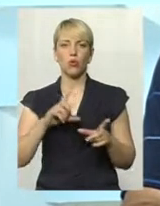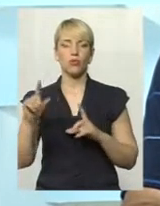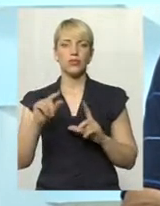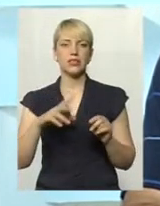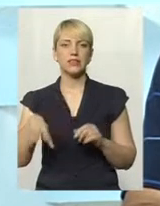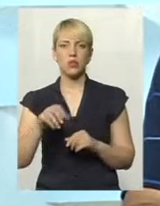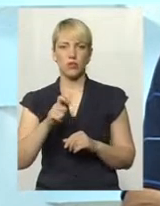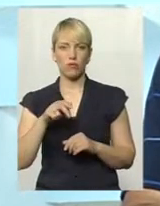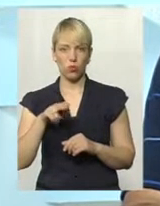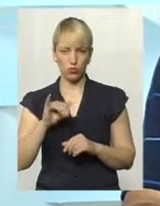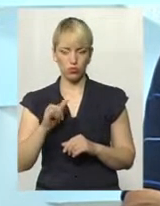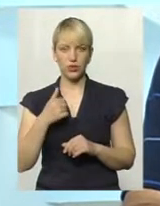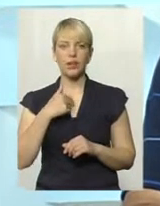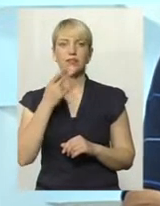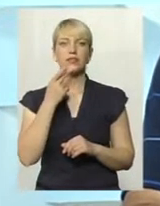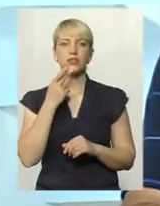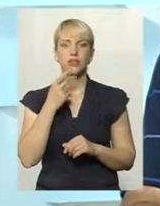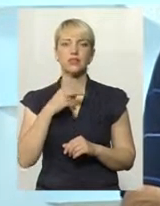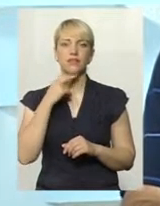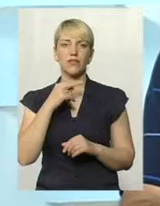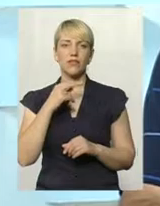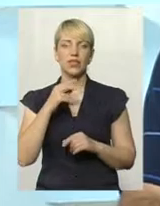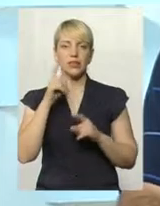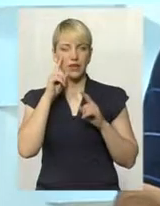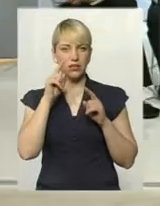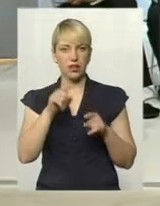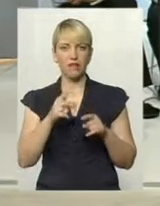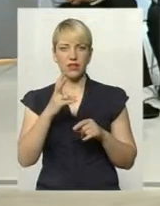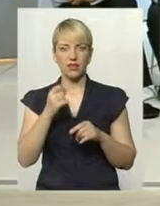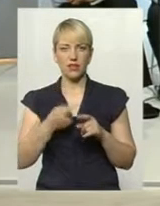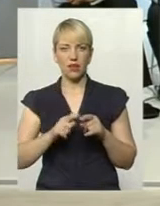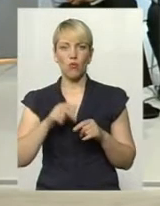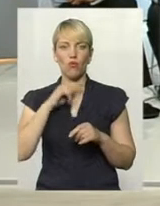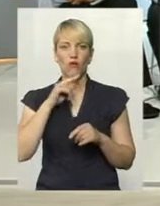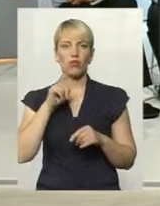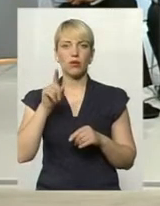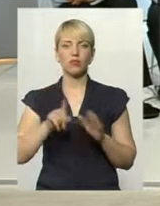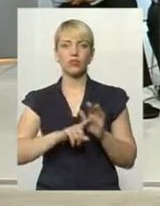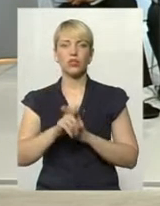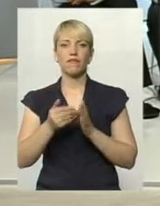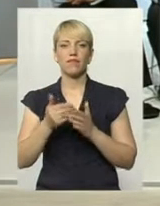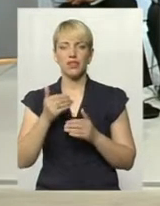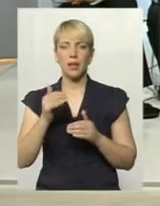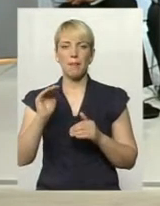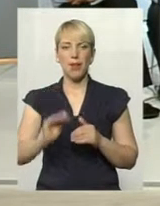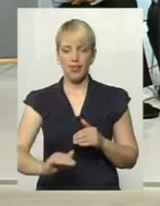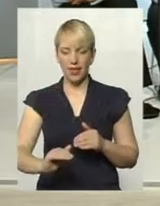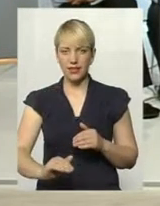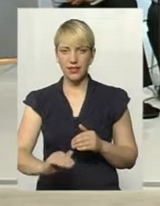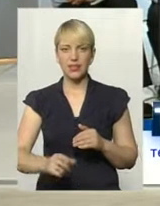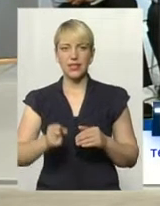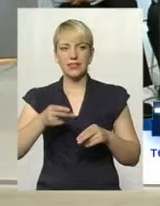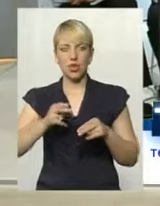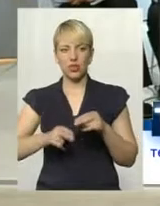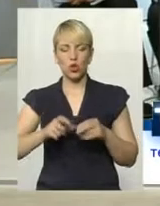Я завжди звертав на це увагу. Там, починаючи від маленьких дітей і закінчуючи, ну,